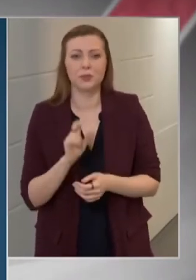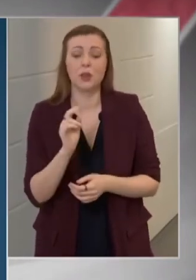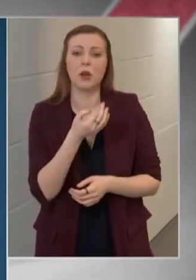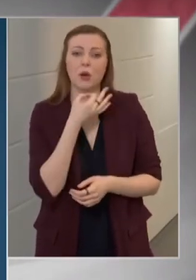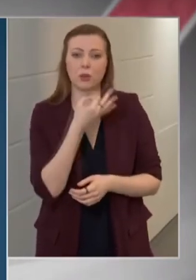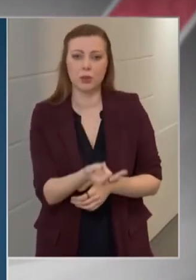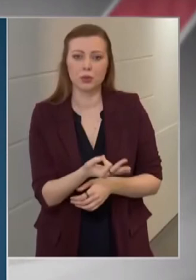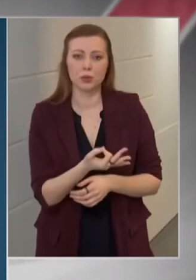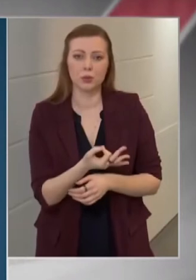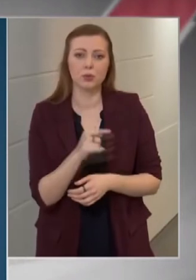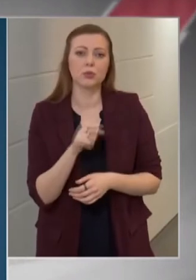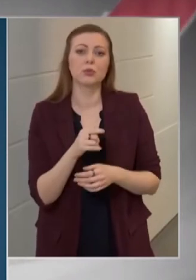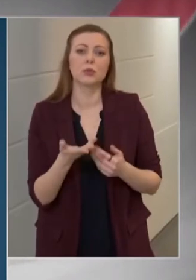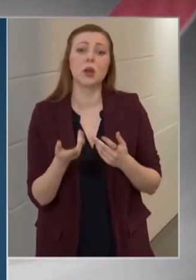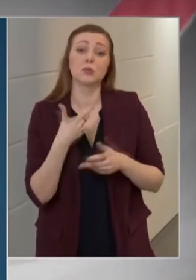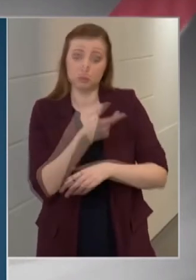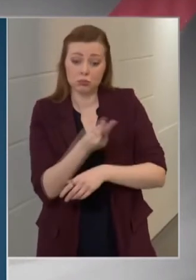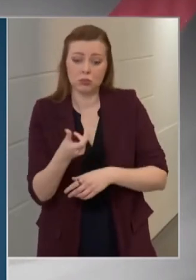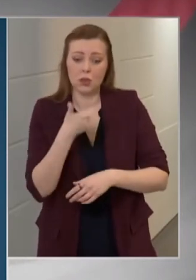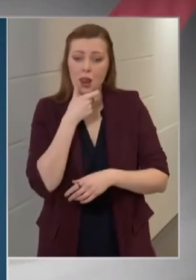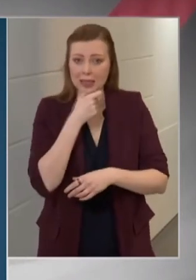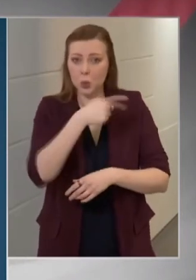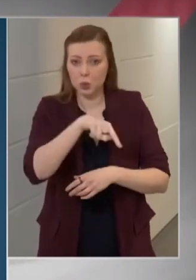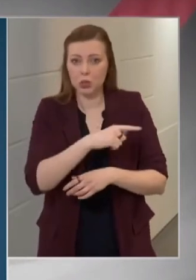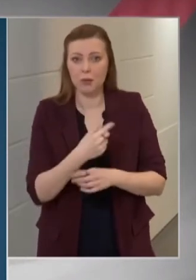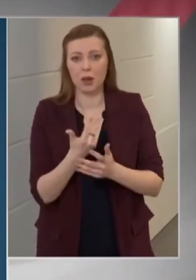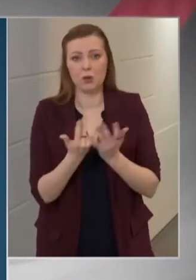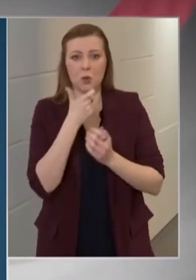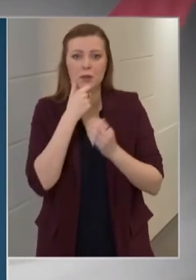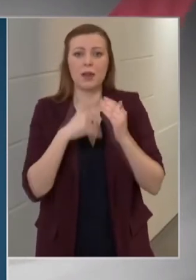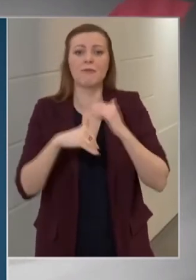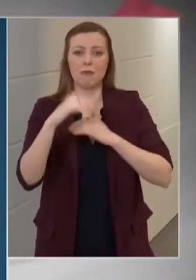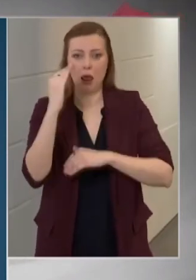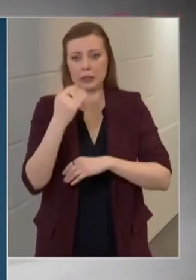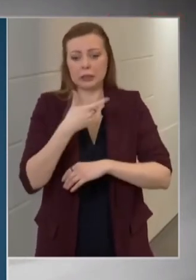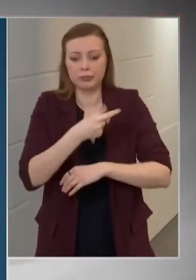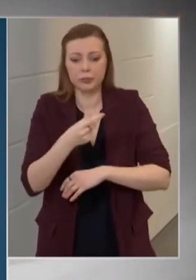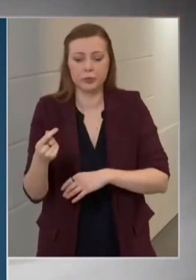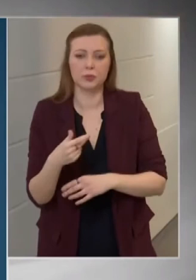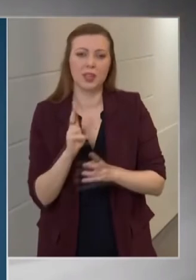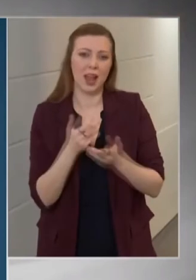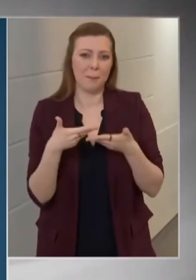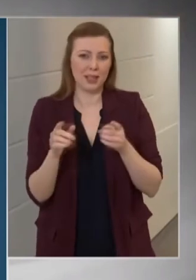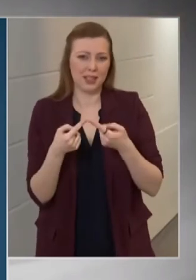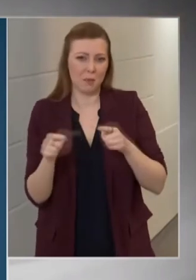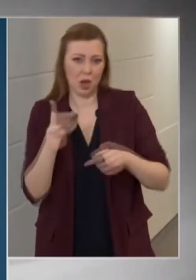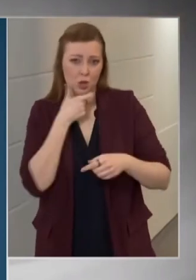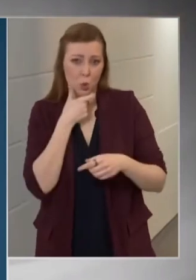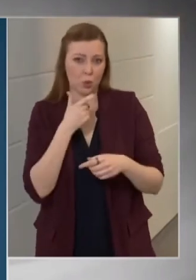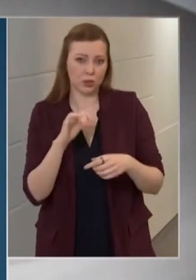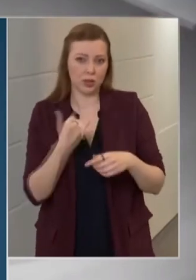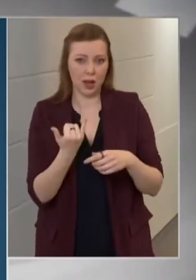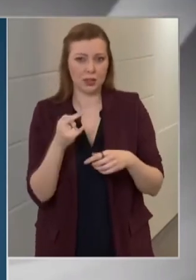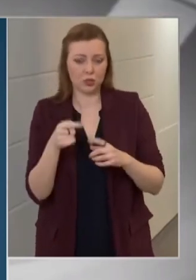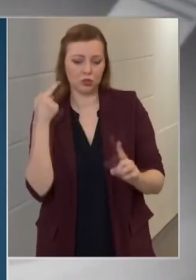szó, hogy amellett, hogy oltjuk a legidősebbeket, 80 év fölöttieket, meg kellett nyitni egy másik korosztályban lévő